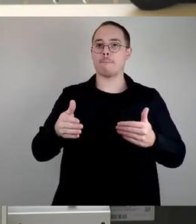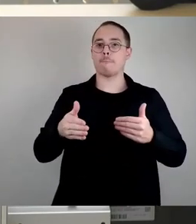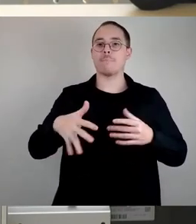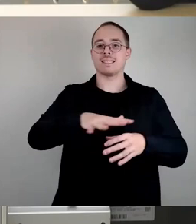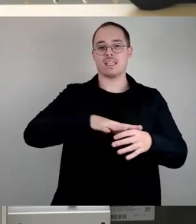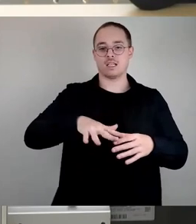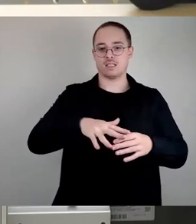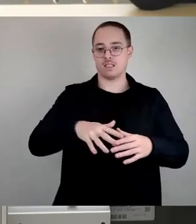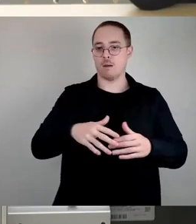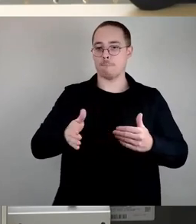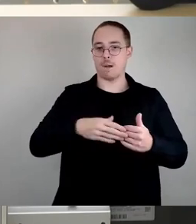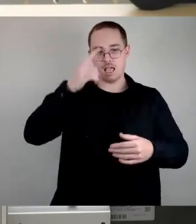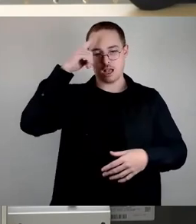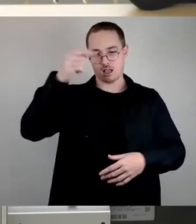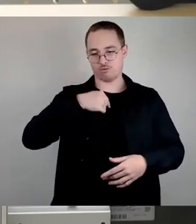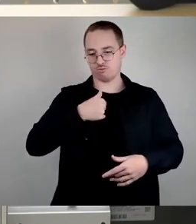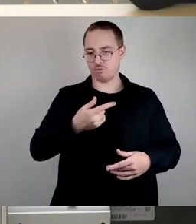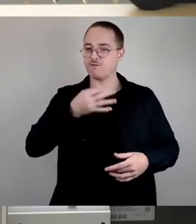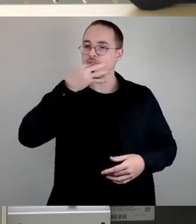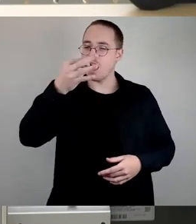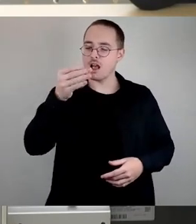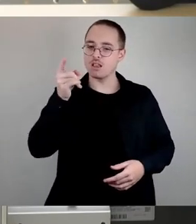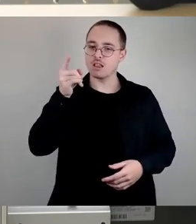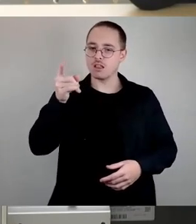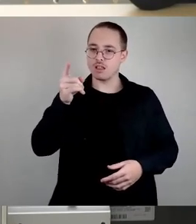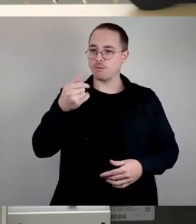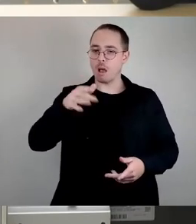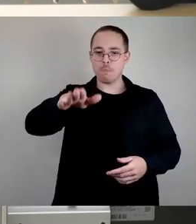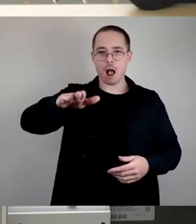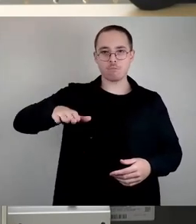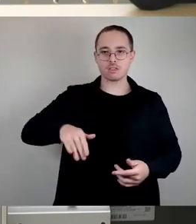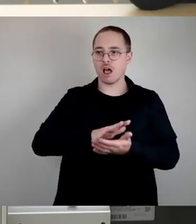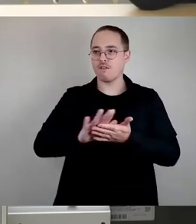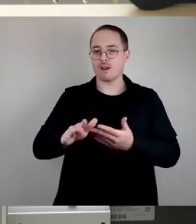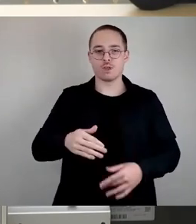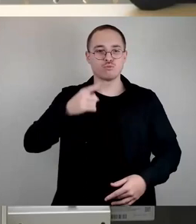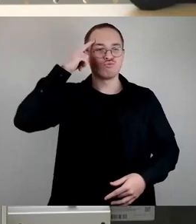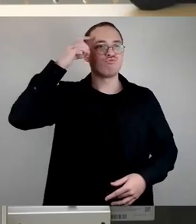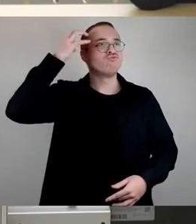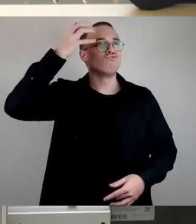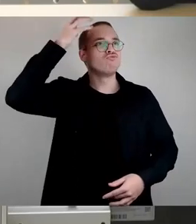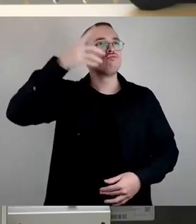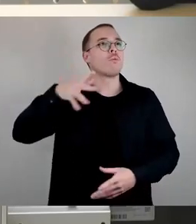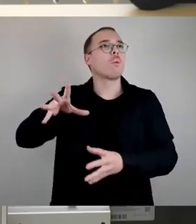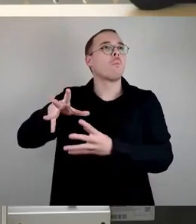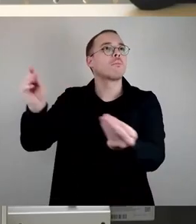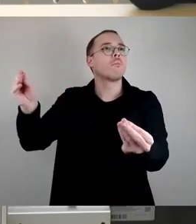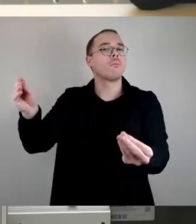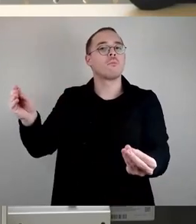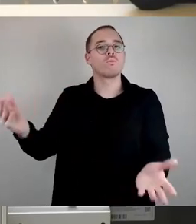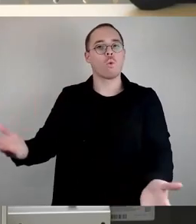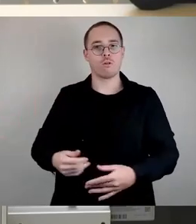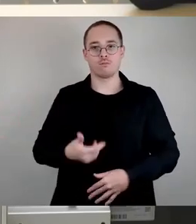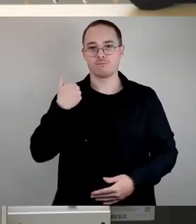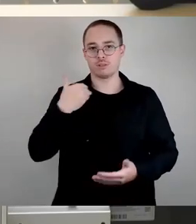ob denn geplant ist, dort Parkplätze wegzurationalisieren, um die Zufahrt zu gewährleisten. Auf die Antwort werde ich bis heute. Und